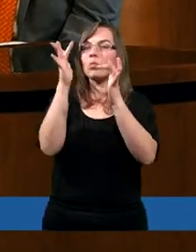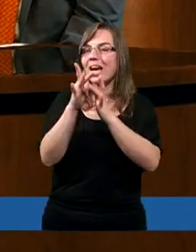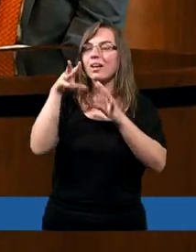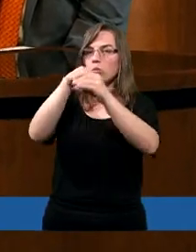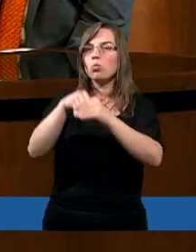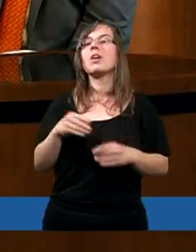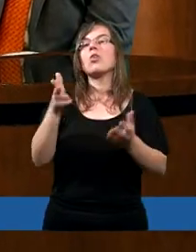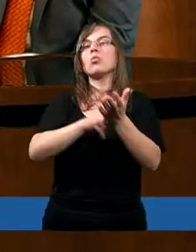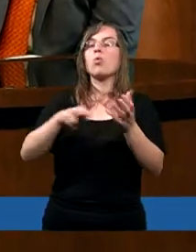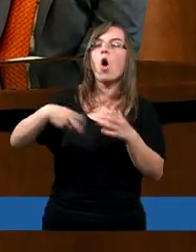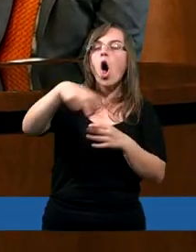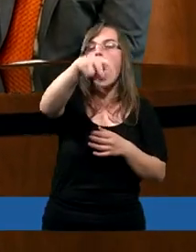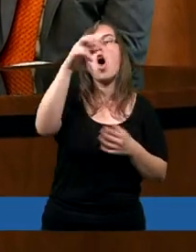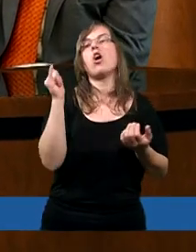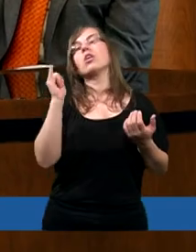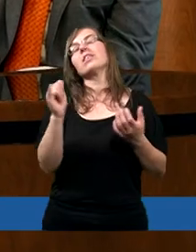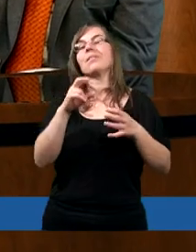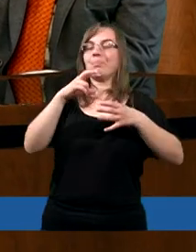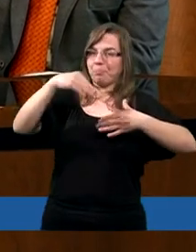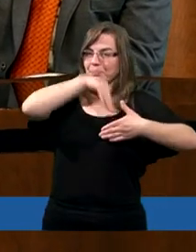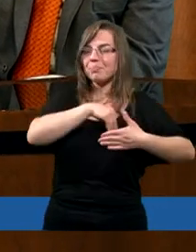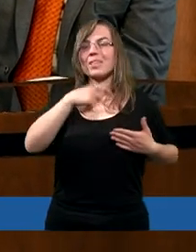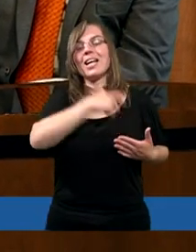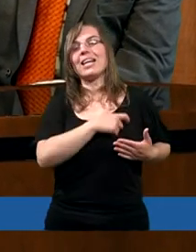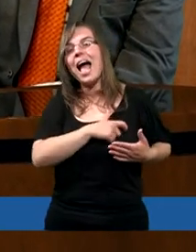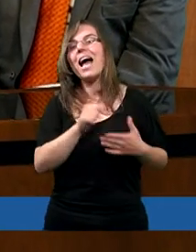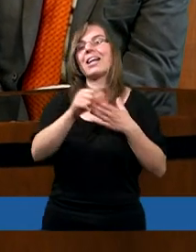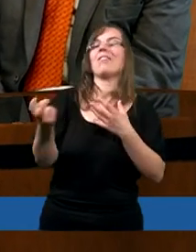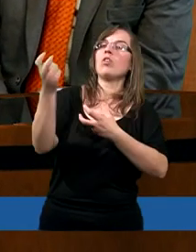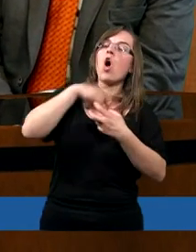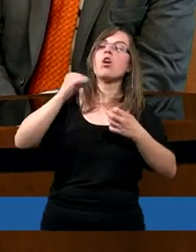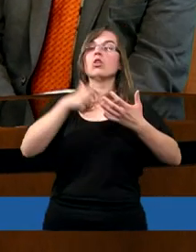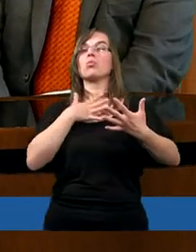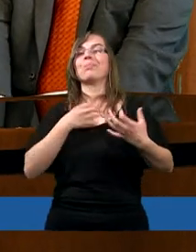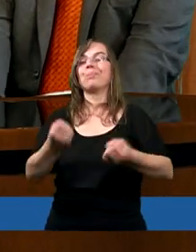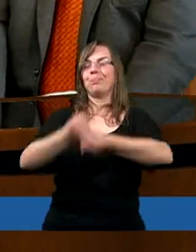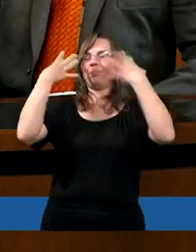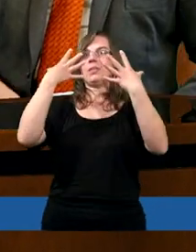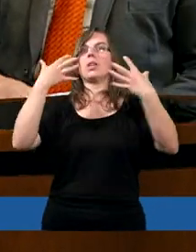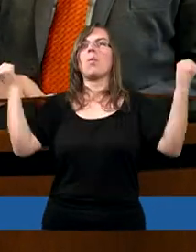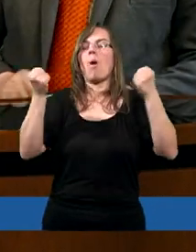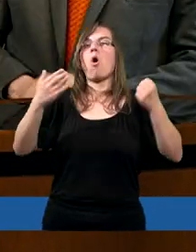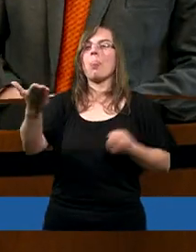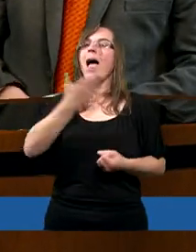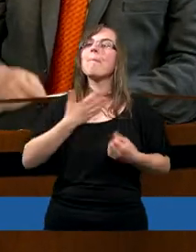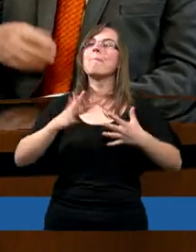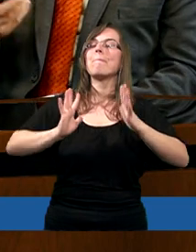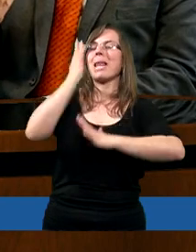wchodzi, który wchodzi do naszego serca i rozjaśnia nas, prawda? I to jest właśnie niesamowite.